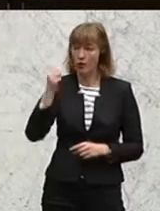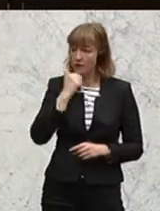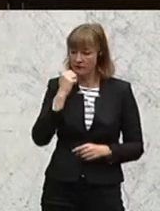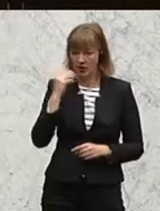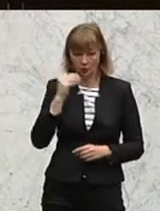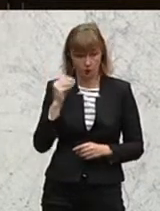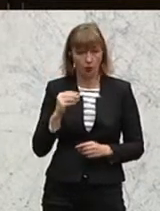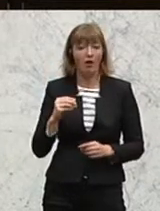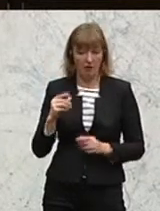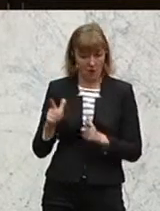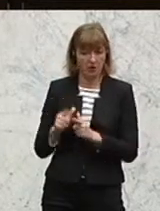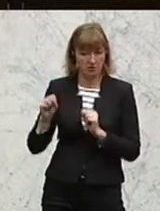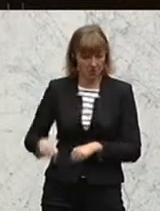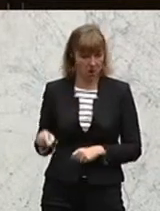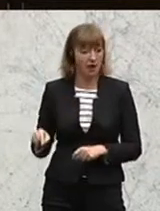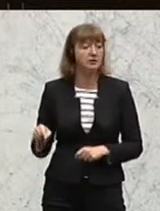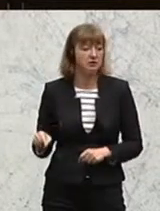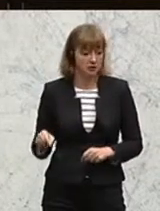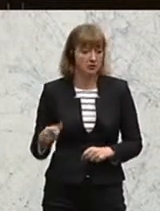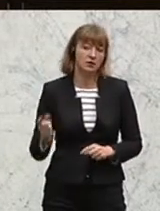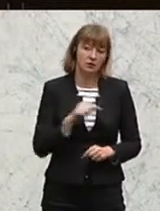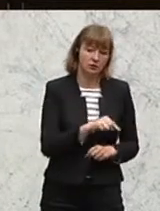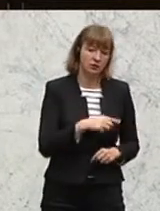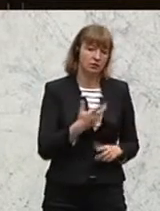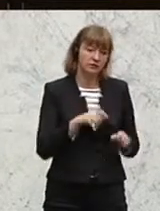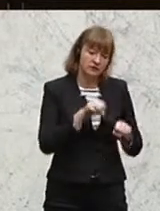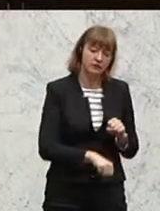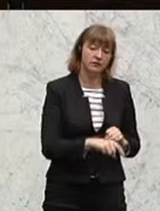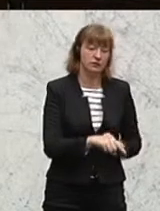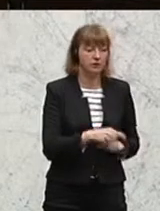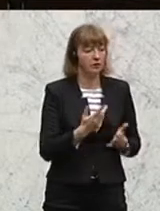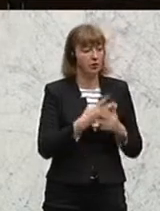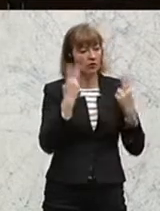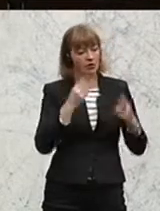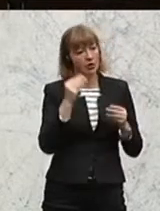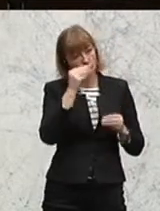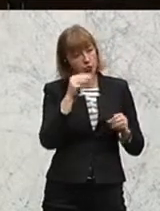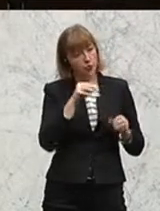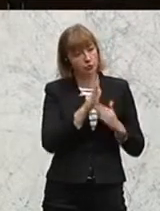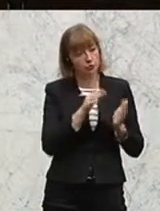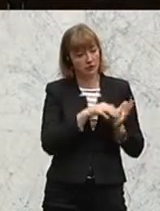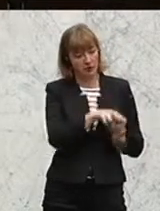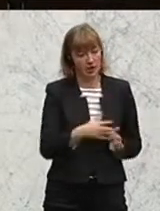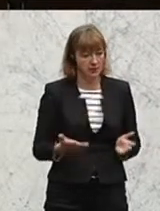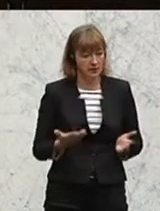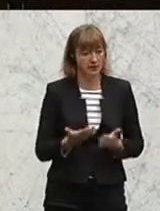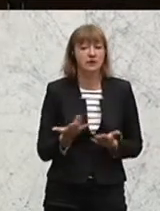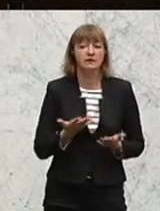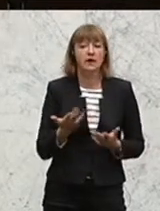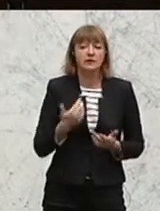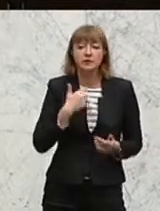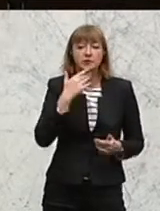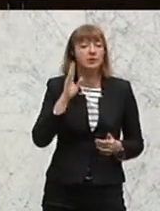Privatschule für ihre Kinder leisten können, und diejenigen, die gezwungen sind, ins öffentliche Schulsystem zu gehen. Was haben wir nicht gehört?